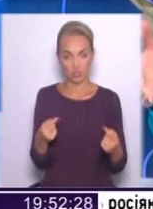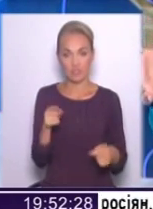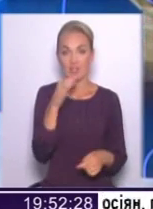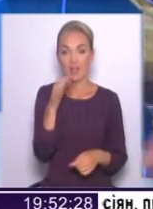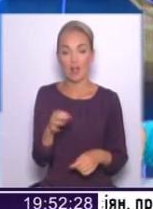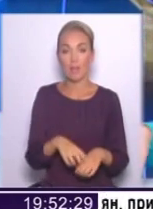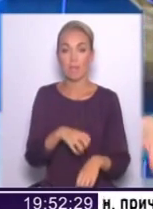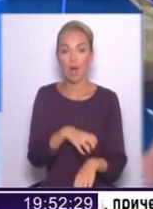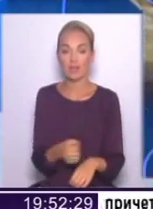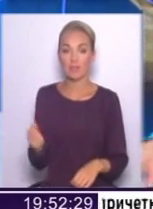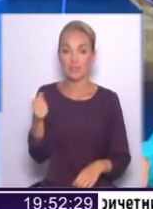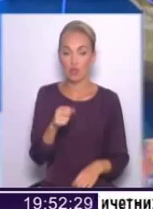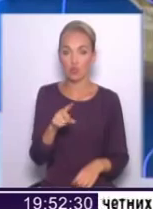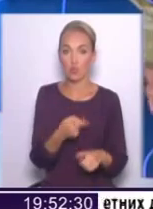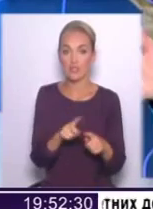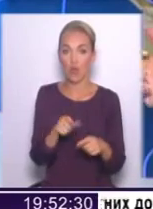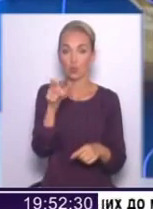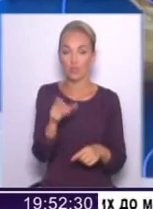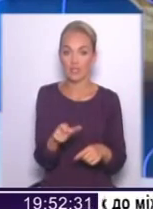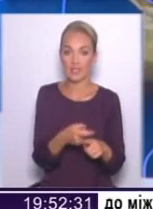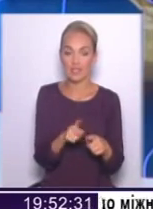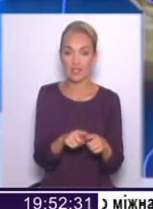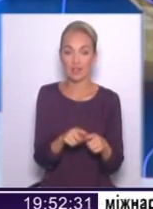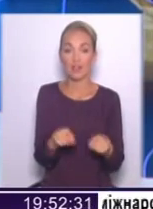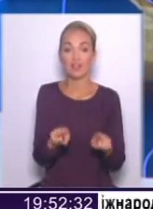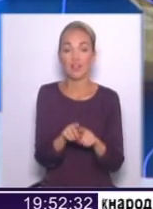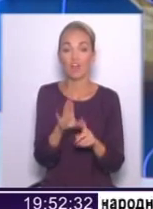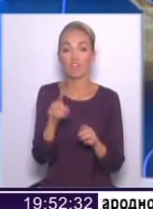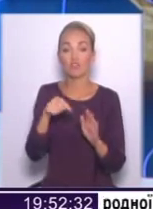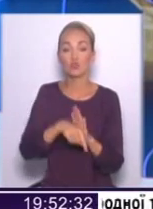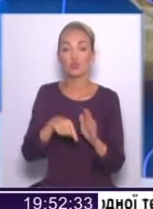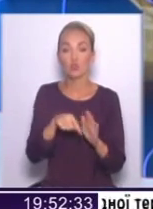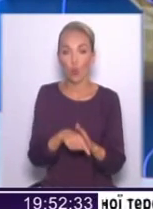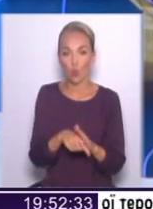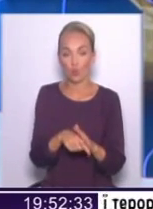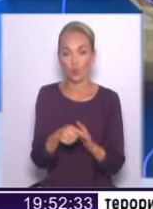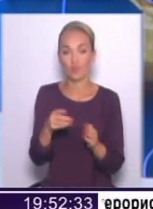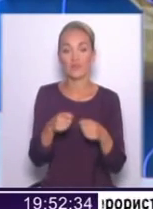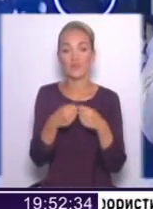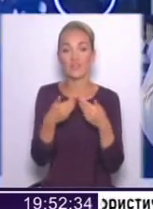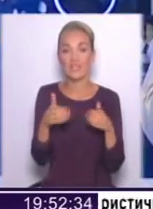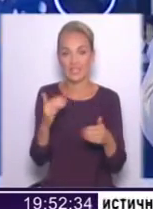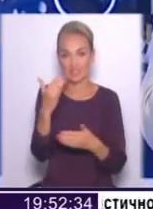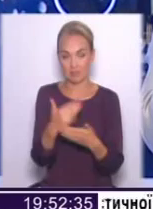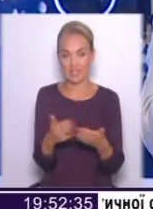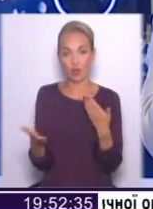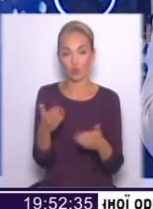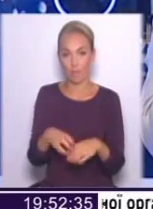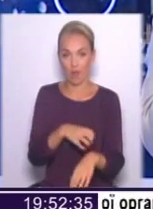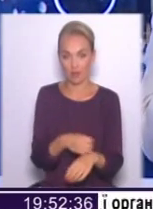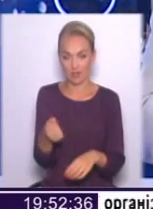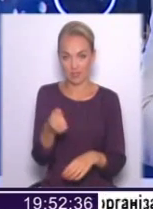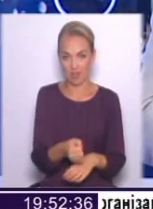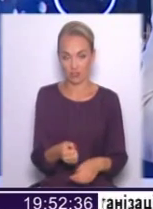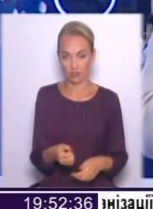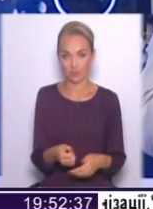партія призначить, що ця людина за цей округ. Так в чому ж відкриті списки, якщо партія назначить? Я вже говорю, що потім, після того, як прийшли ці люди...